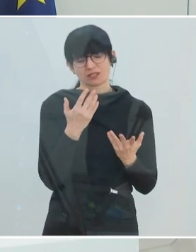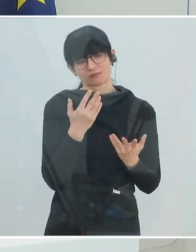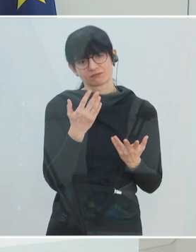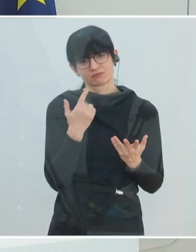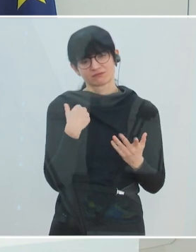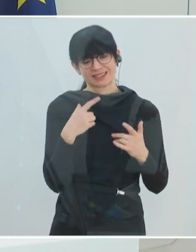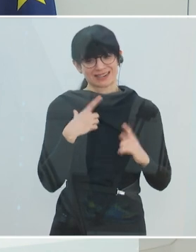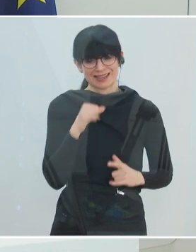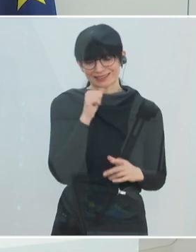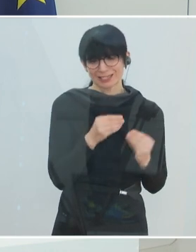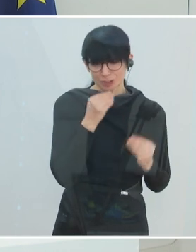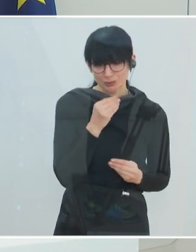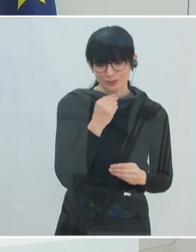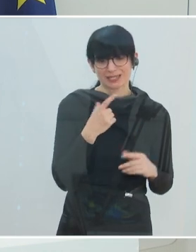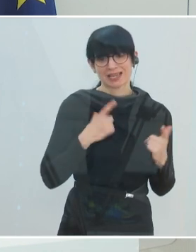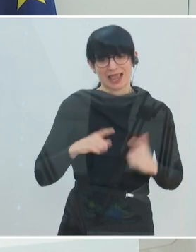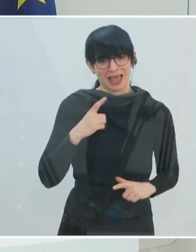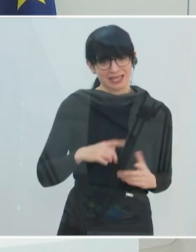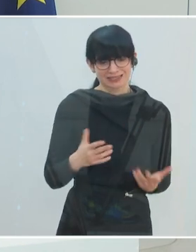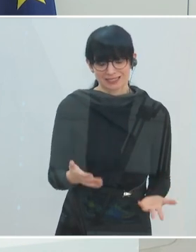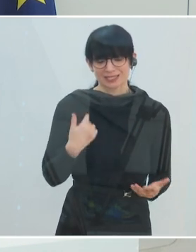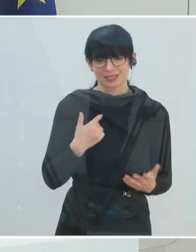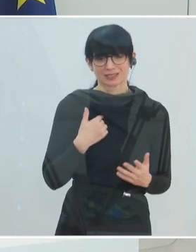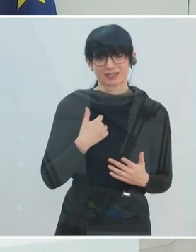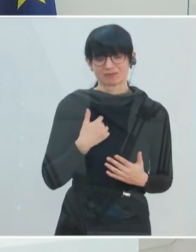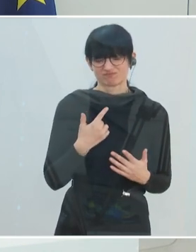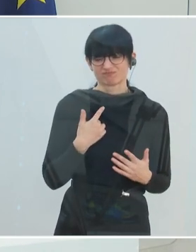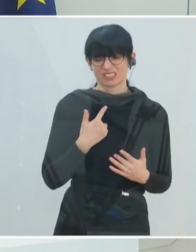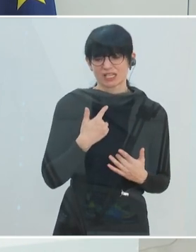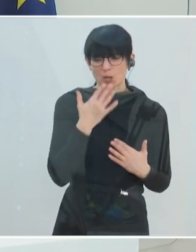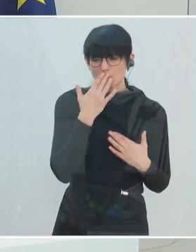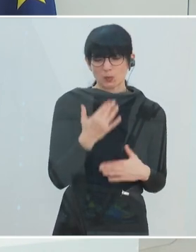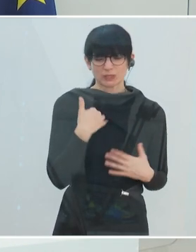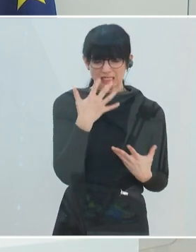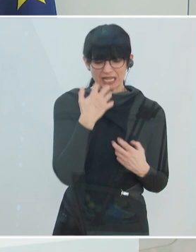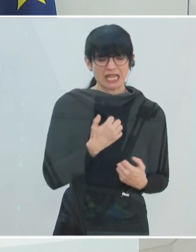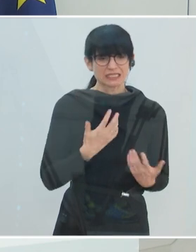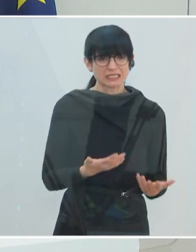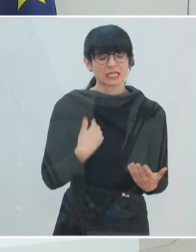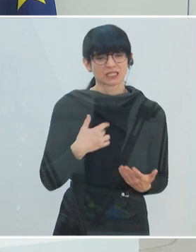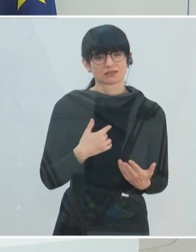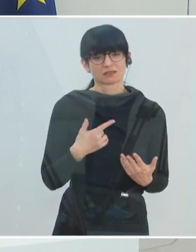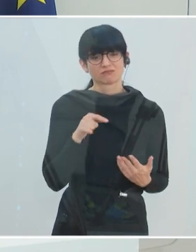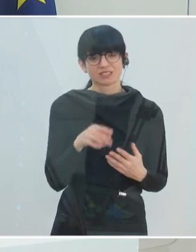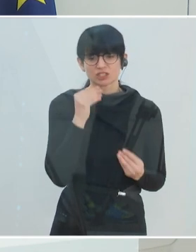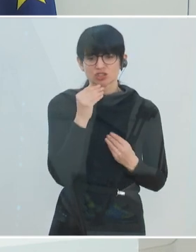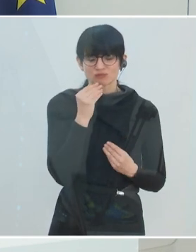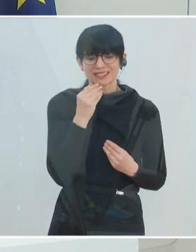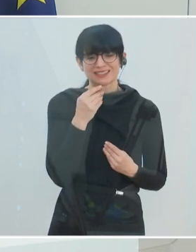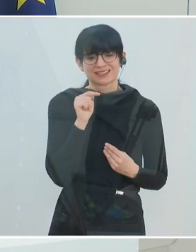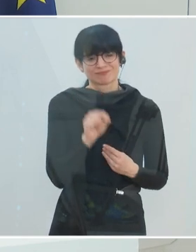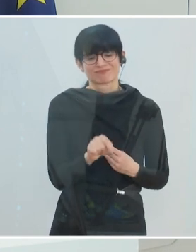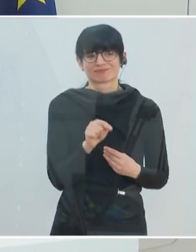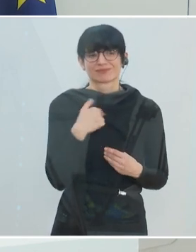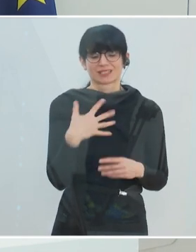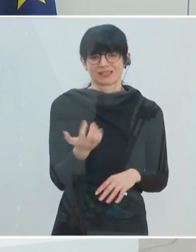das leider kein Spiel ist, sondern für viele ein ganz blutiger Ernst ist, im wahrsten Sinne des Wortes ein blutiger Ernst ist,